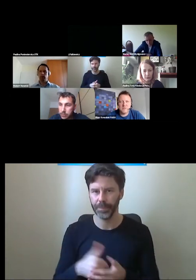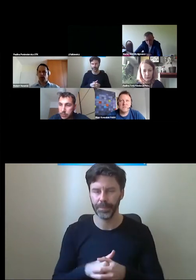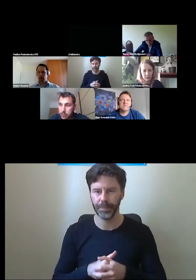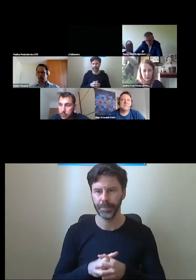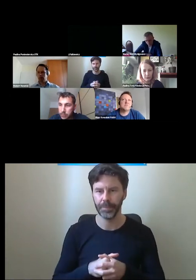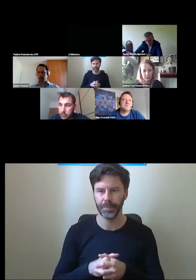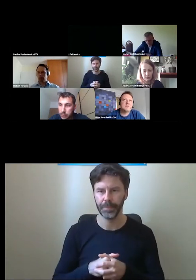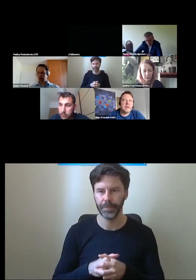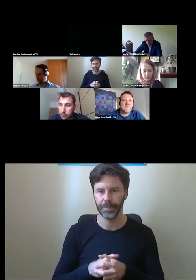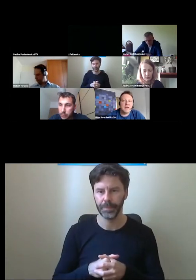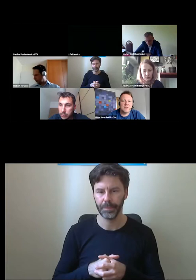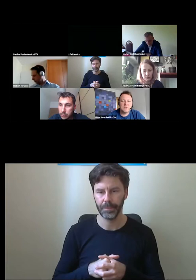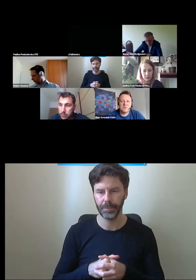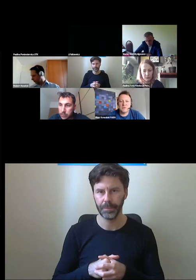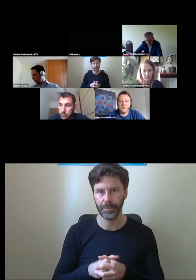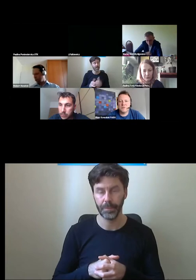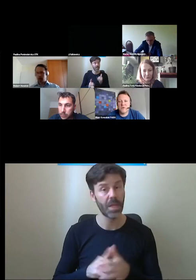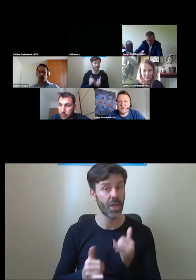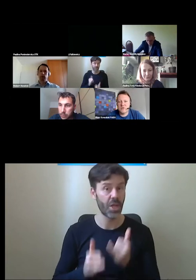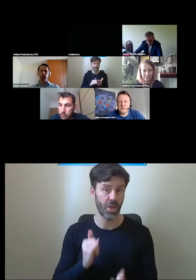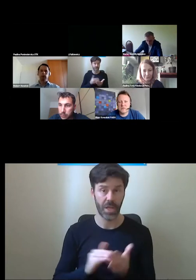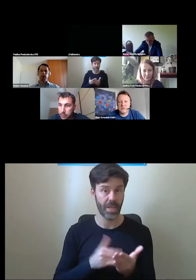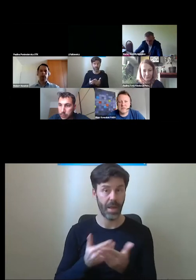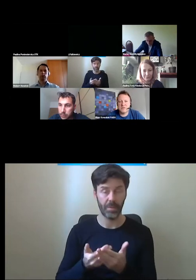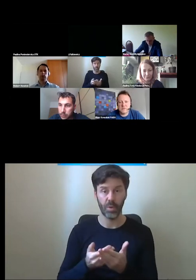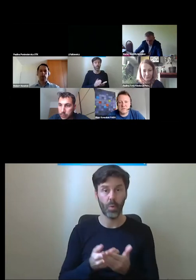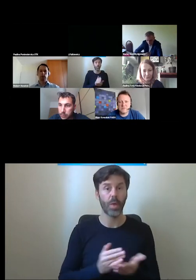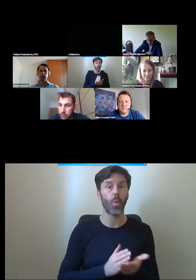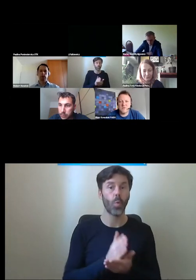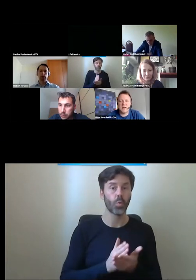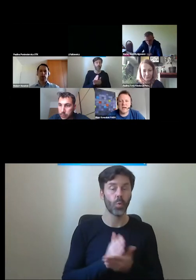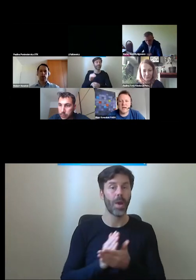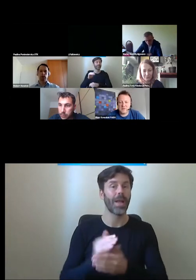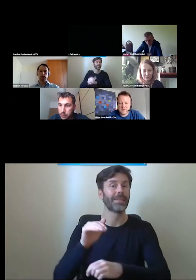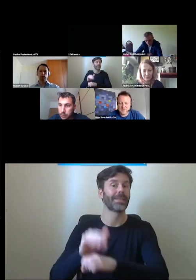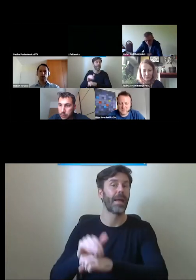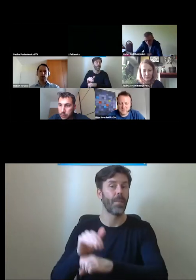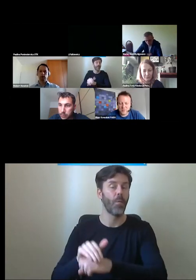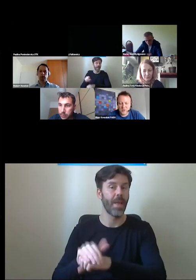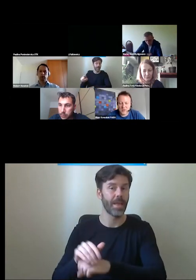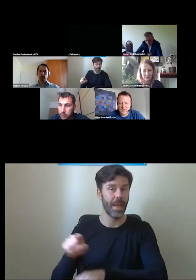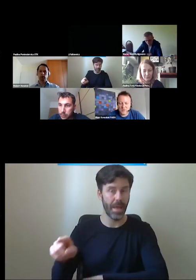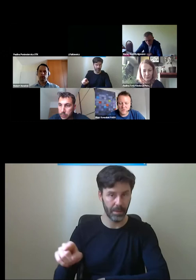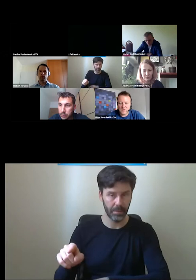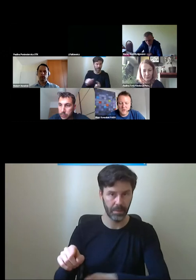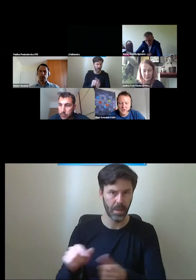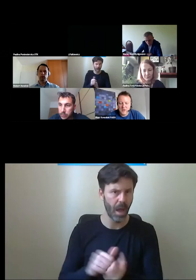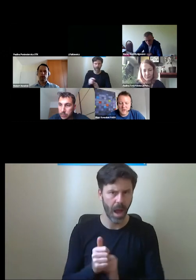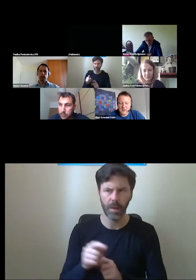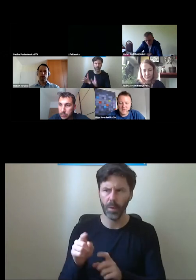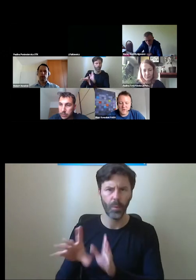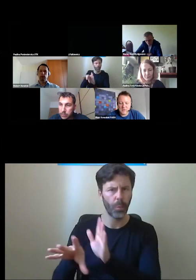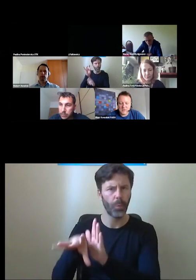zamawiając usługi, czy projektując jakieś rzeczy, czy wyłaniając projektantów,